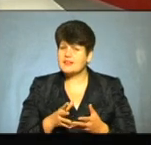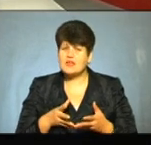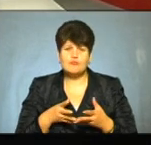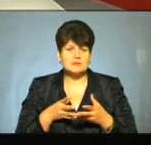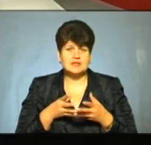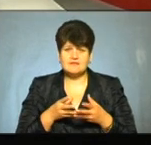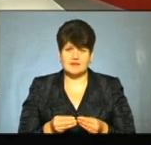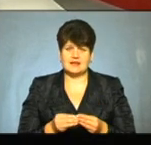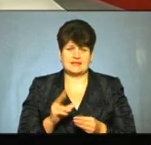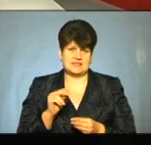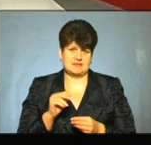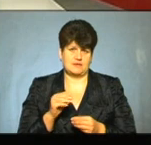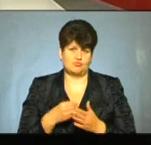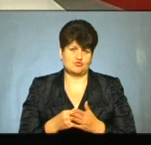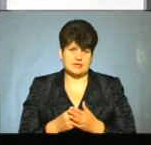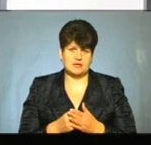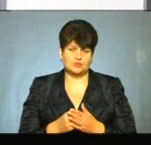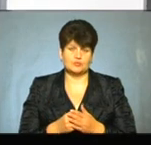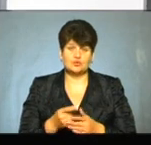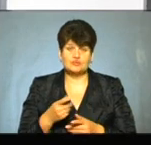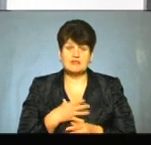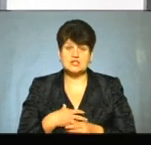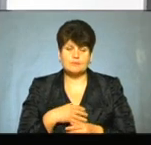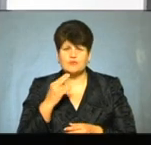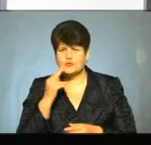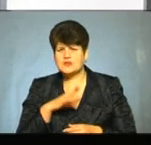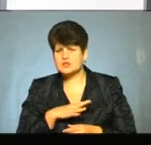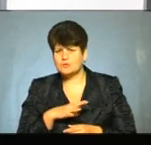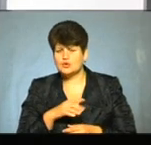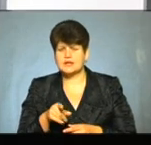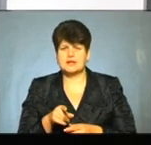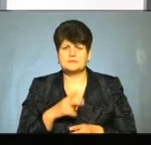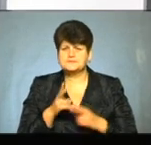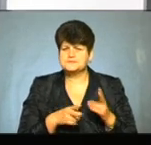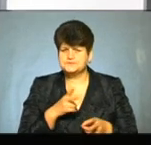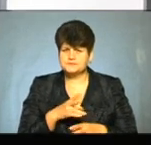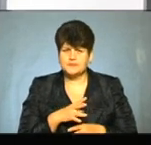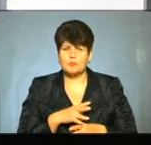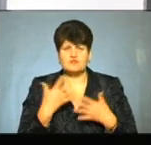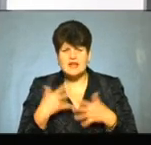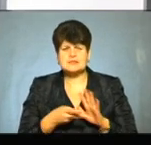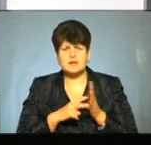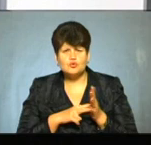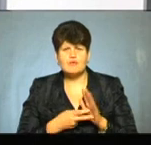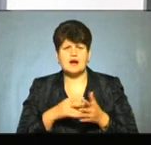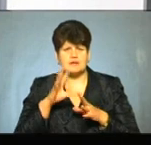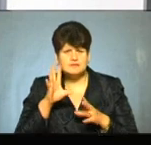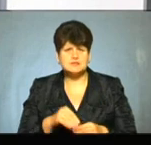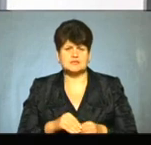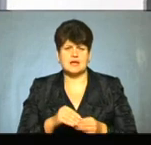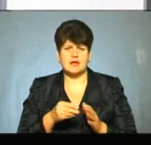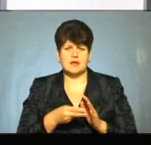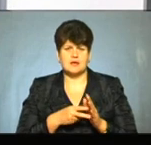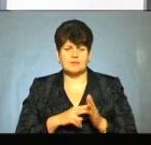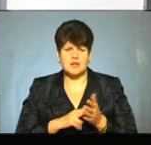впливає на суттєво на всі цифри бюджету. Тут дуже важливо, бо занувачення були такі, або пенарікання, що от ми вже спланували основні цифри, у нас є